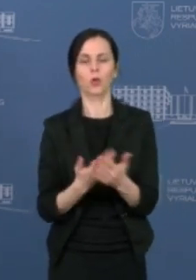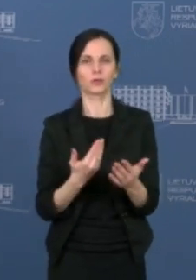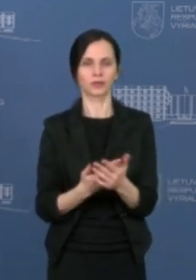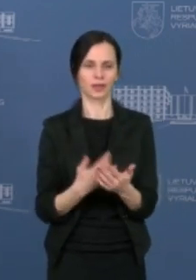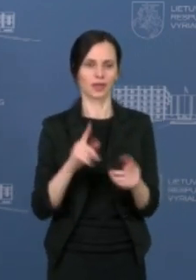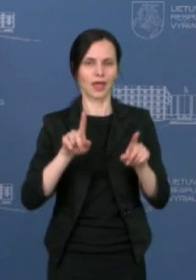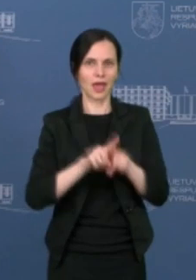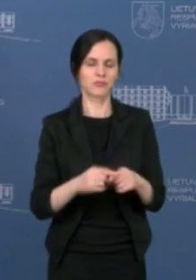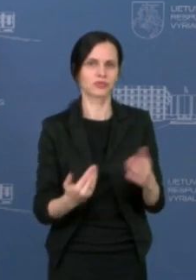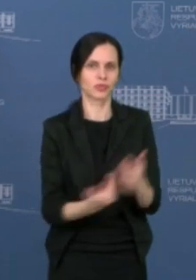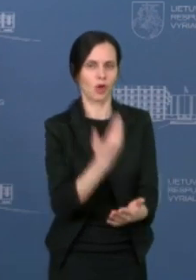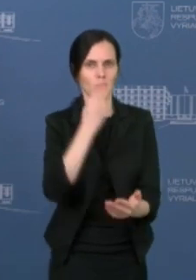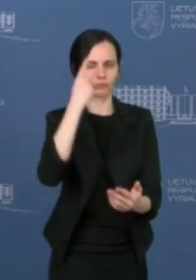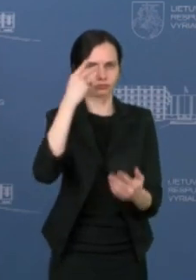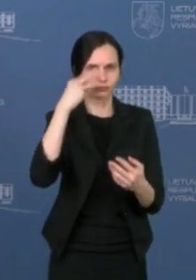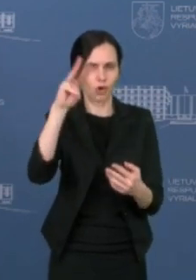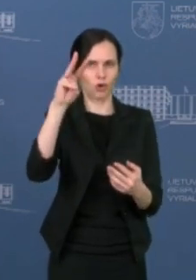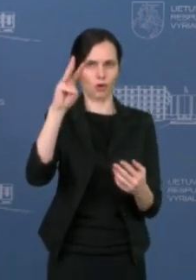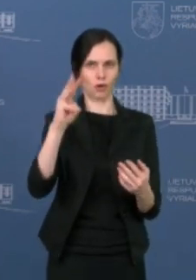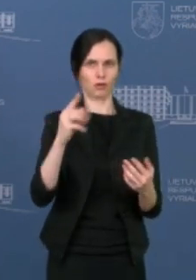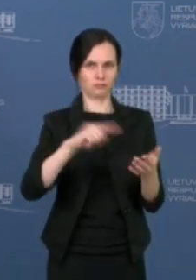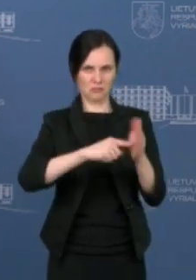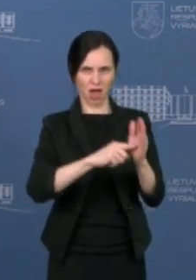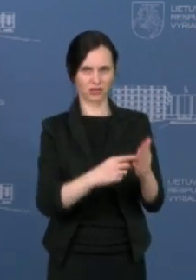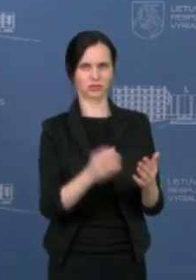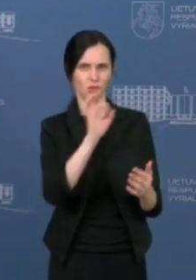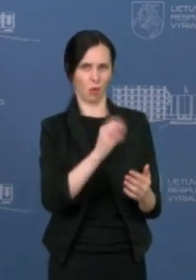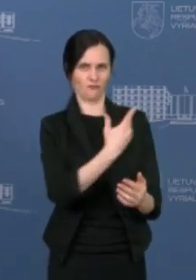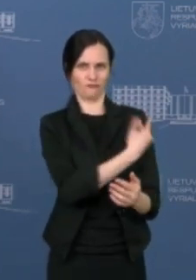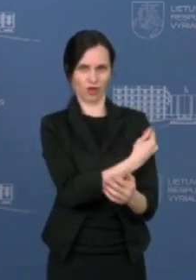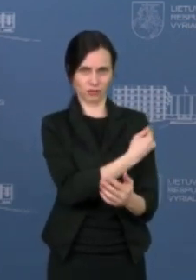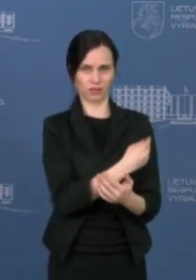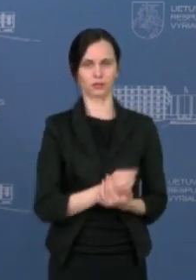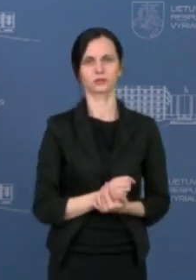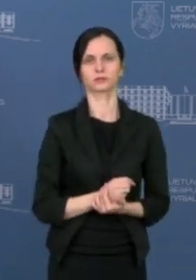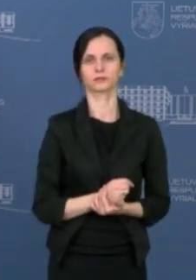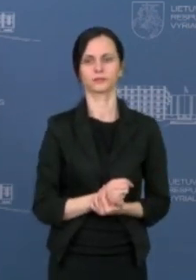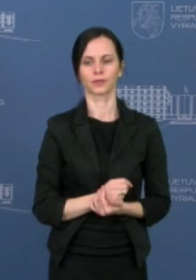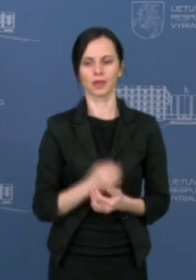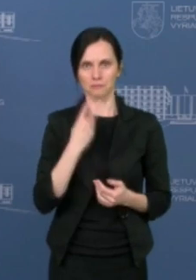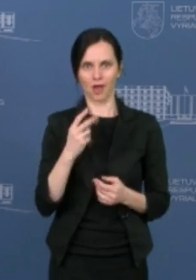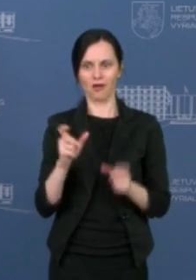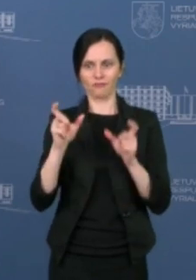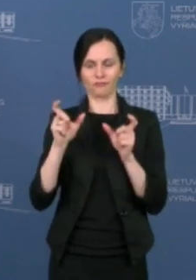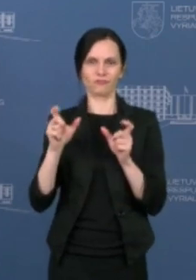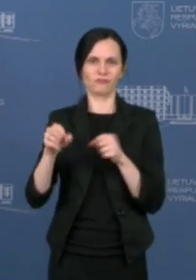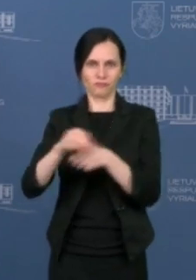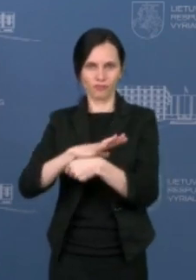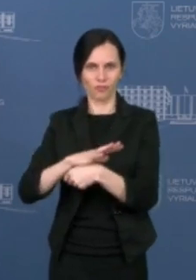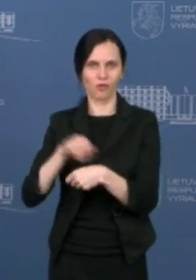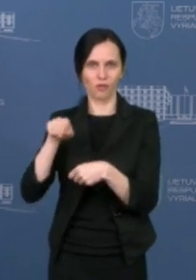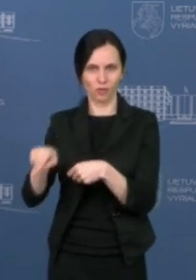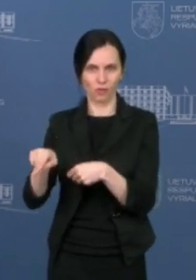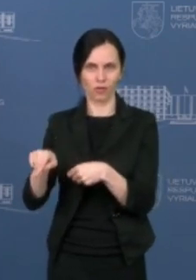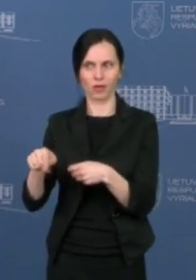reiškinys mūsų gyvenime. Taip kaip ir apskritai, šita pandemija ir krize mums parodė, kad labai